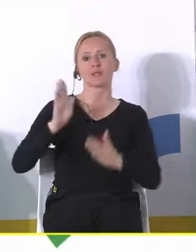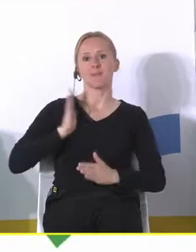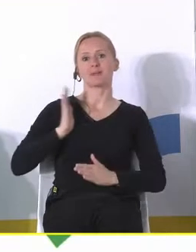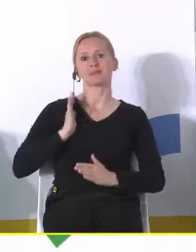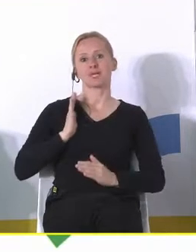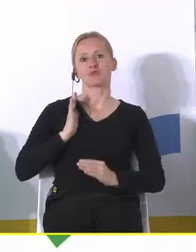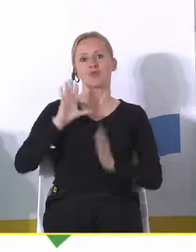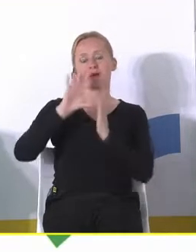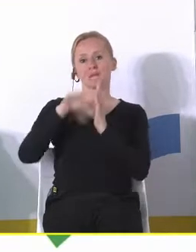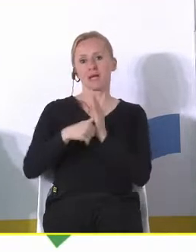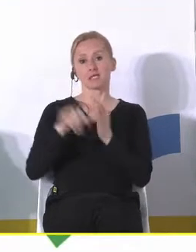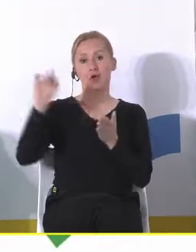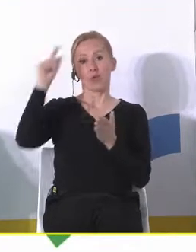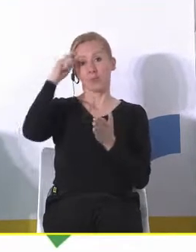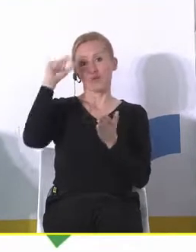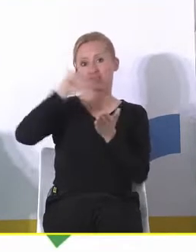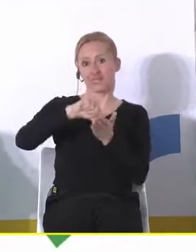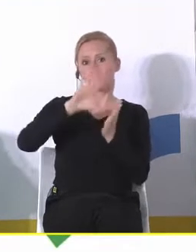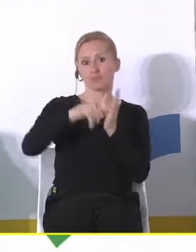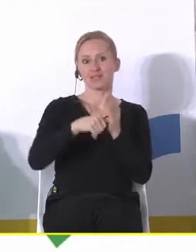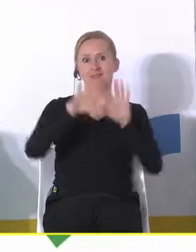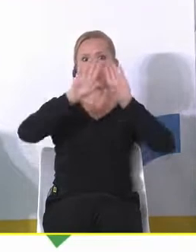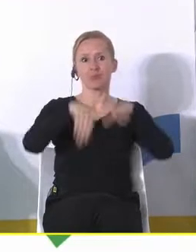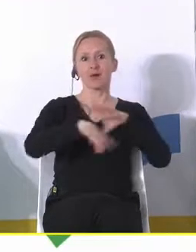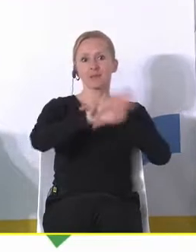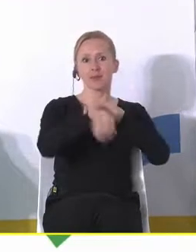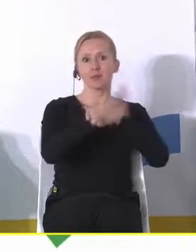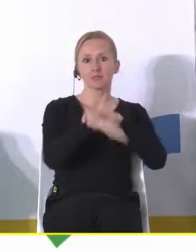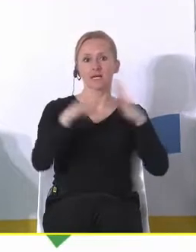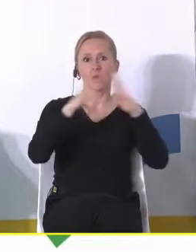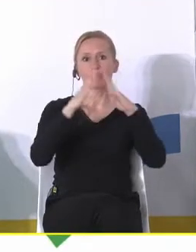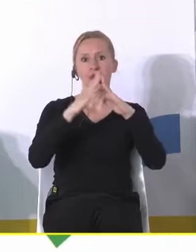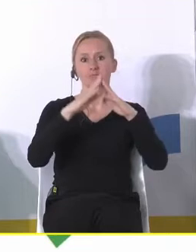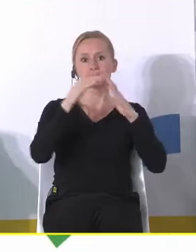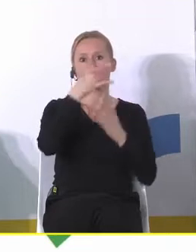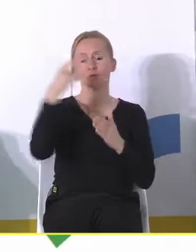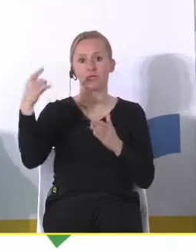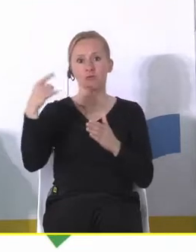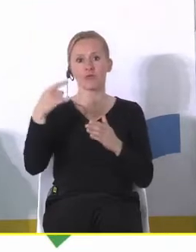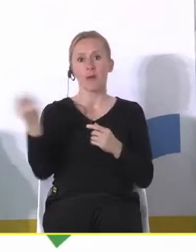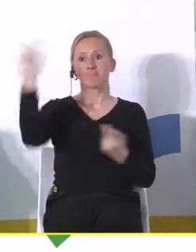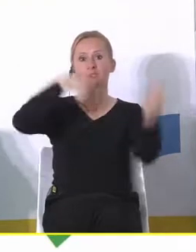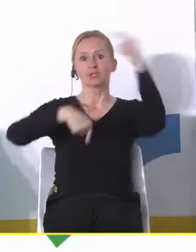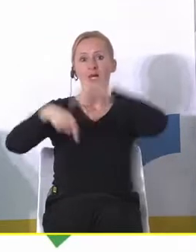ponieważ w centrum miasta do tych opuszczonych budynków zaczęli się sprowadzać ludzie, którzy